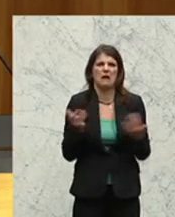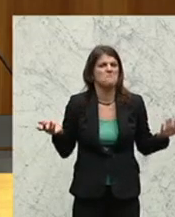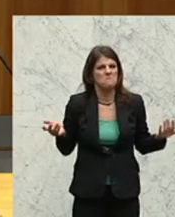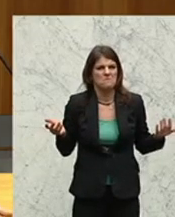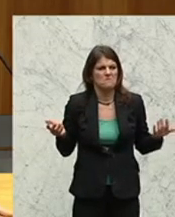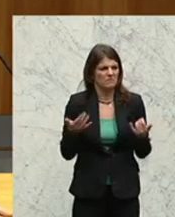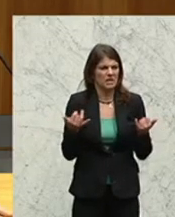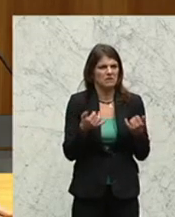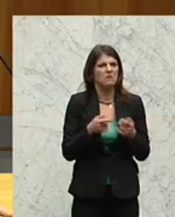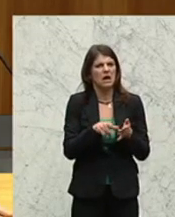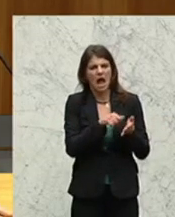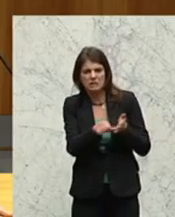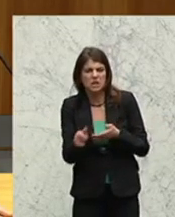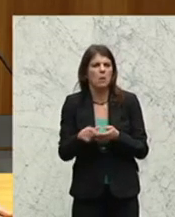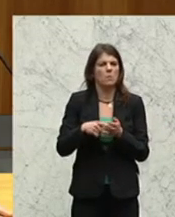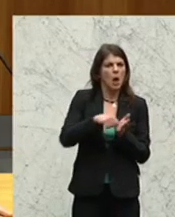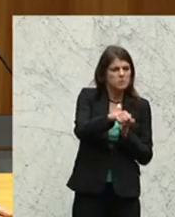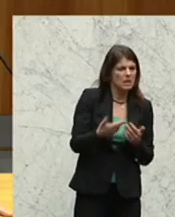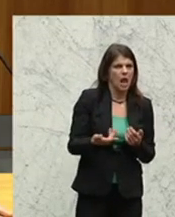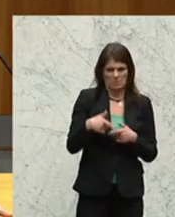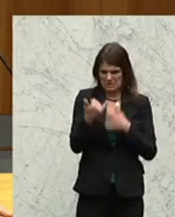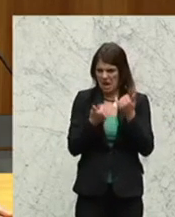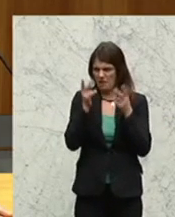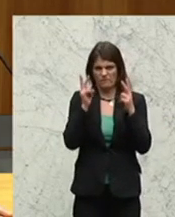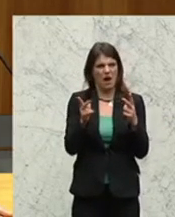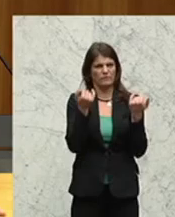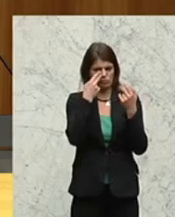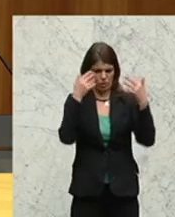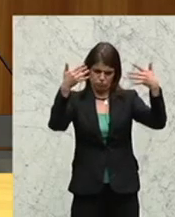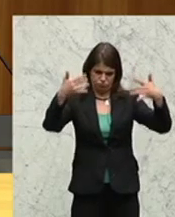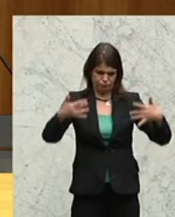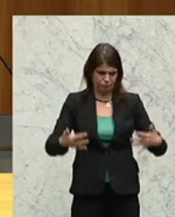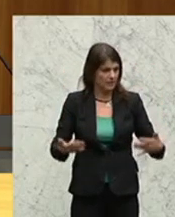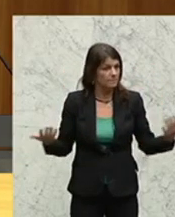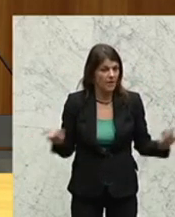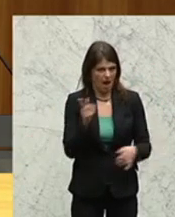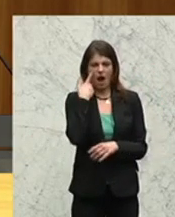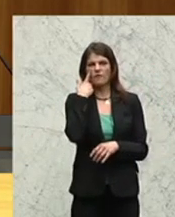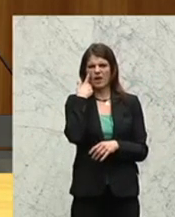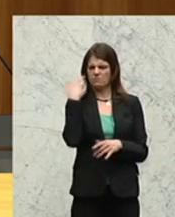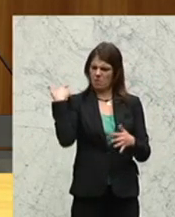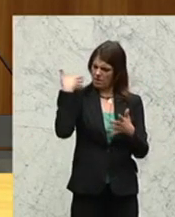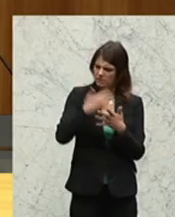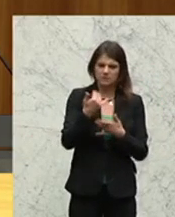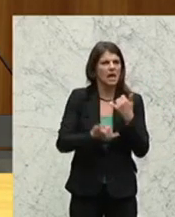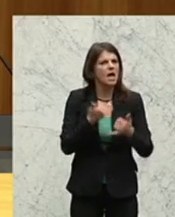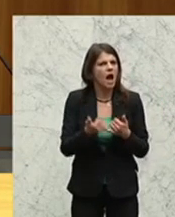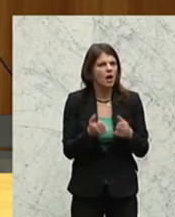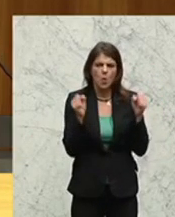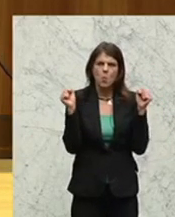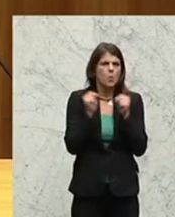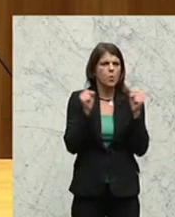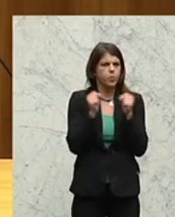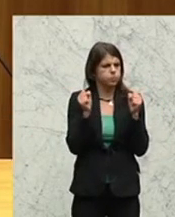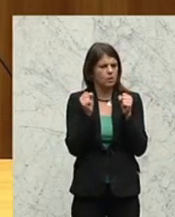die die Einzahlung und die Auszahlung dieses Jahres dann tatsächlich ausmachen. Es ist auffällig, dass wir in den letzten Jahren enorme